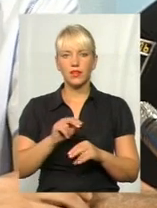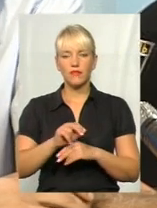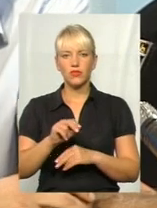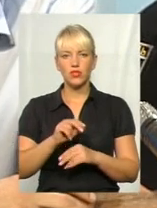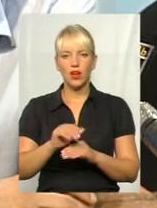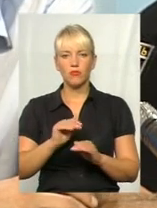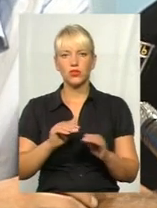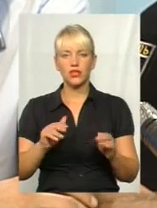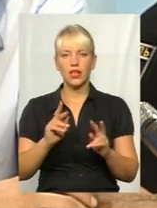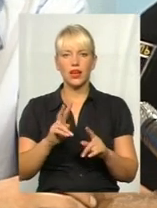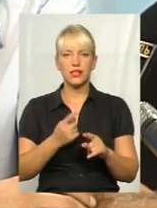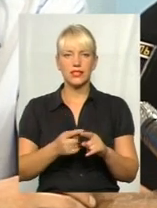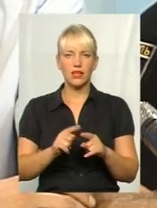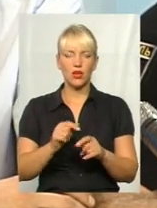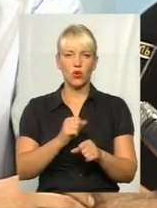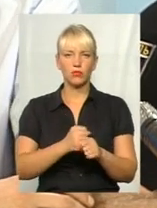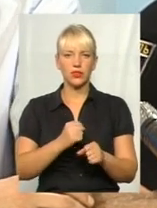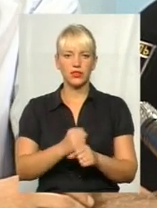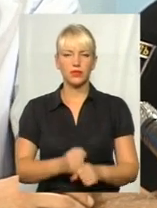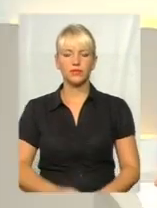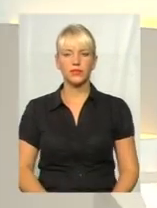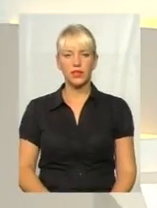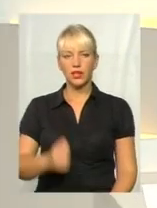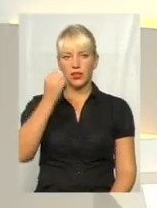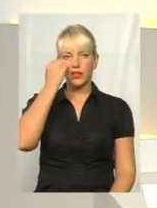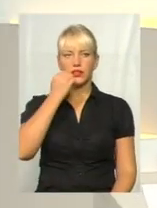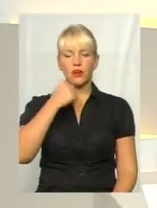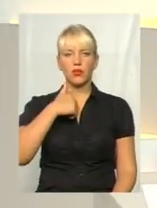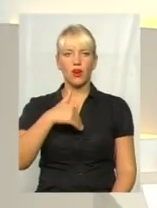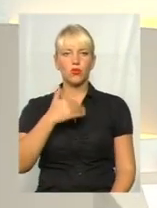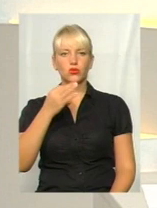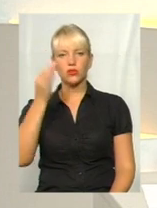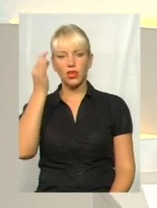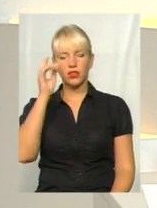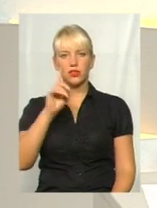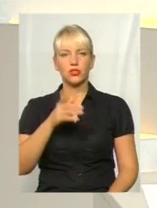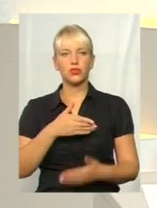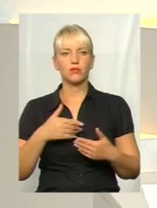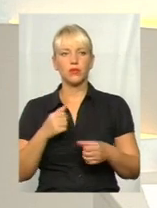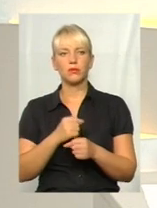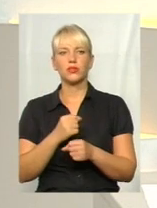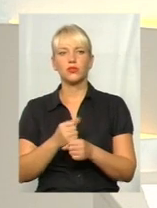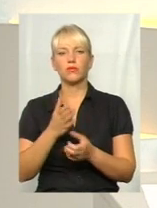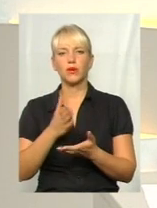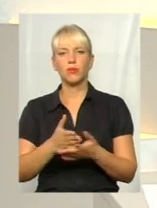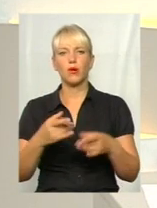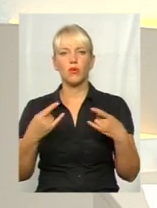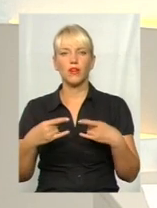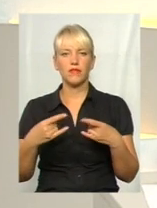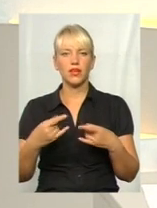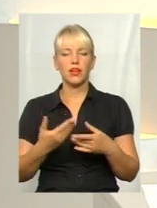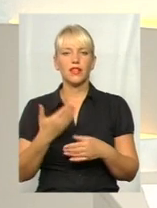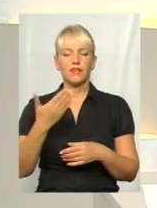їх, як потрібно це робити. Дякую, я хочу нагадати нашим телеглядачам, що ми працюємо у прямому ефірі і ви також